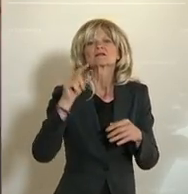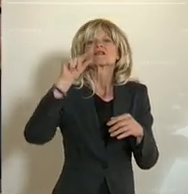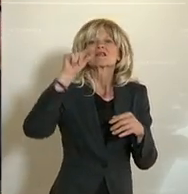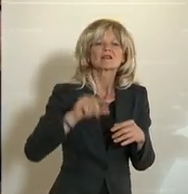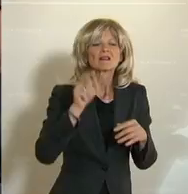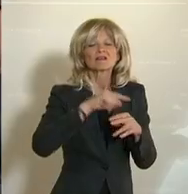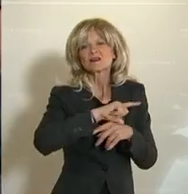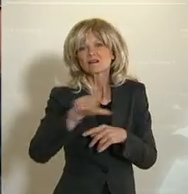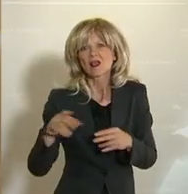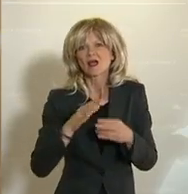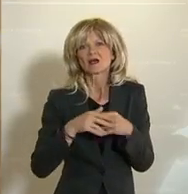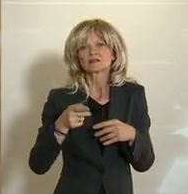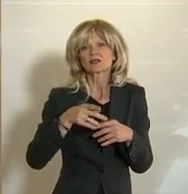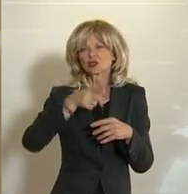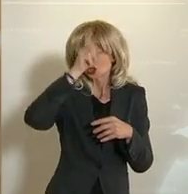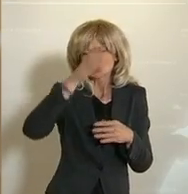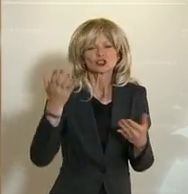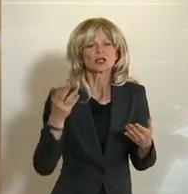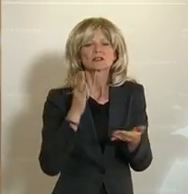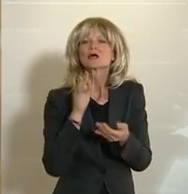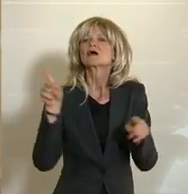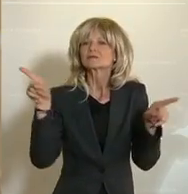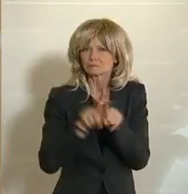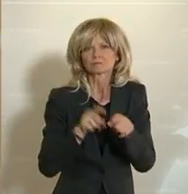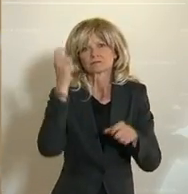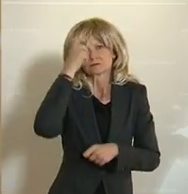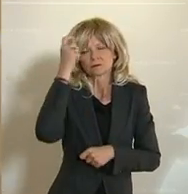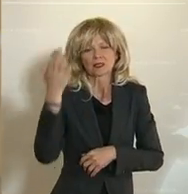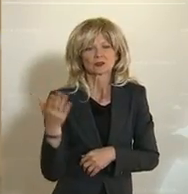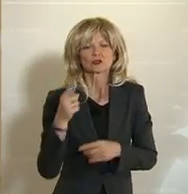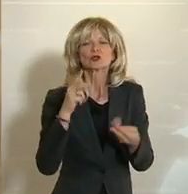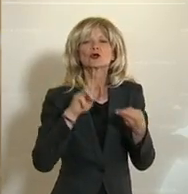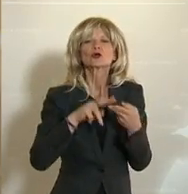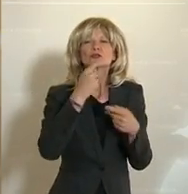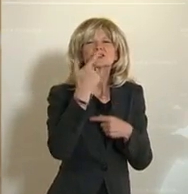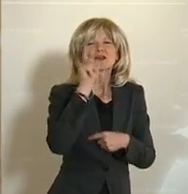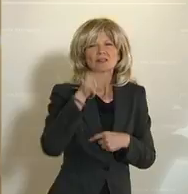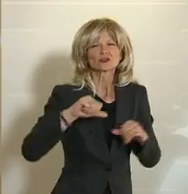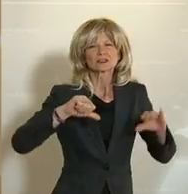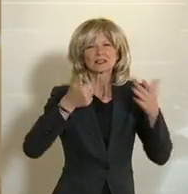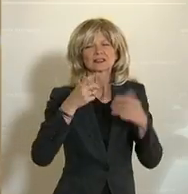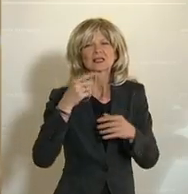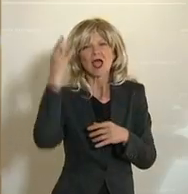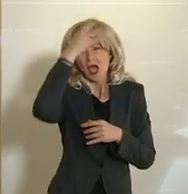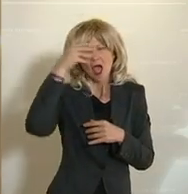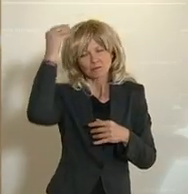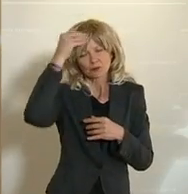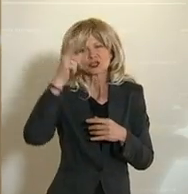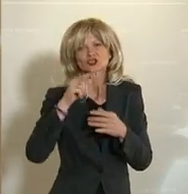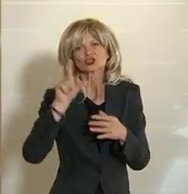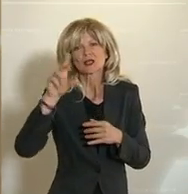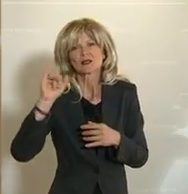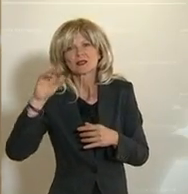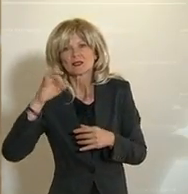was auch interessant ist, bereits 2016 hat die Arabische Liga 2016 ohne